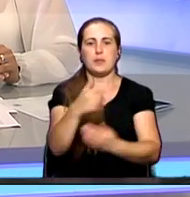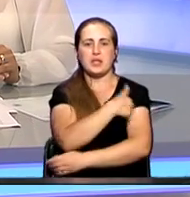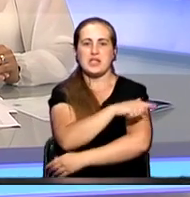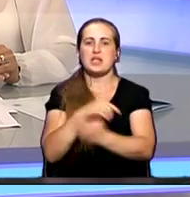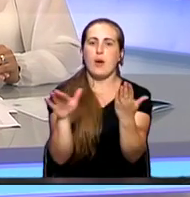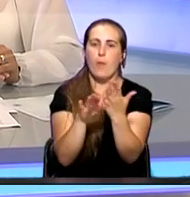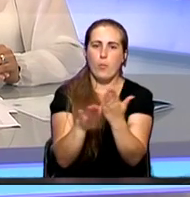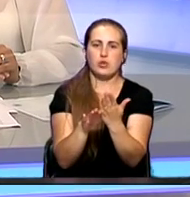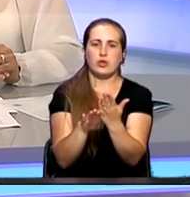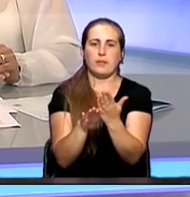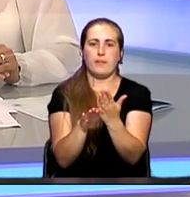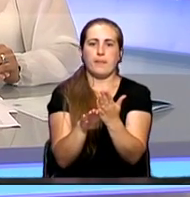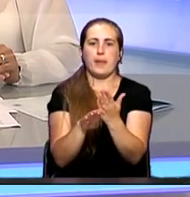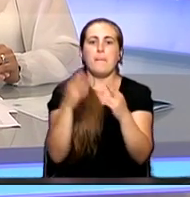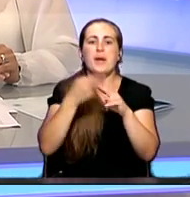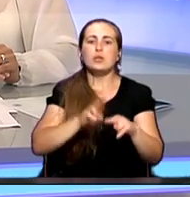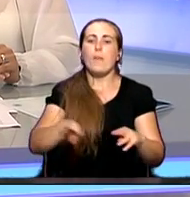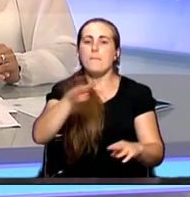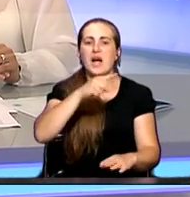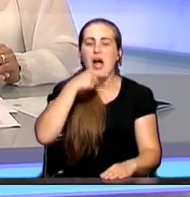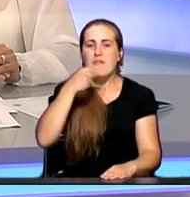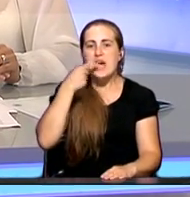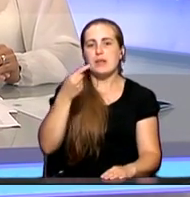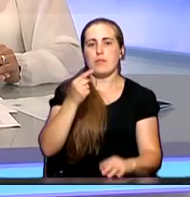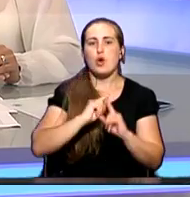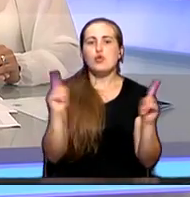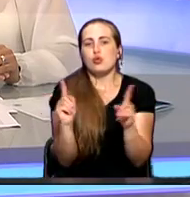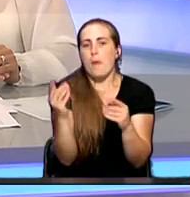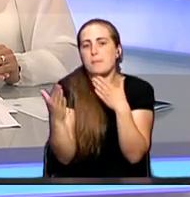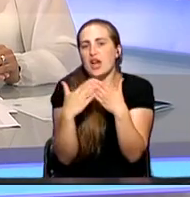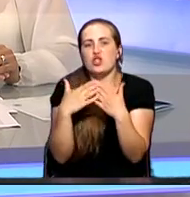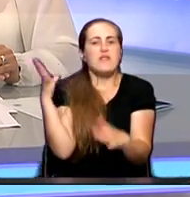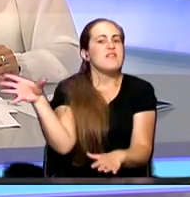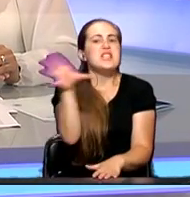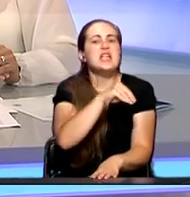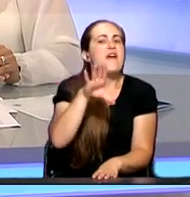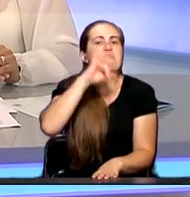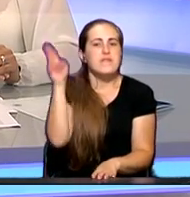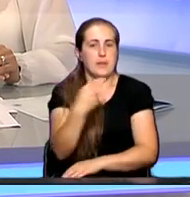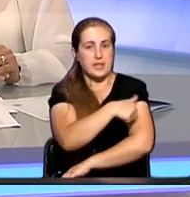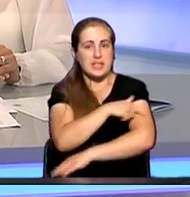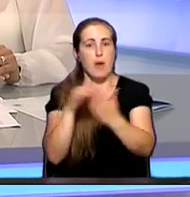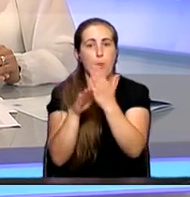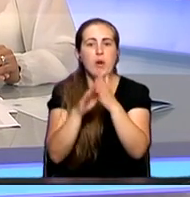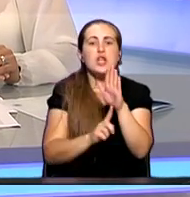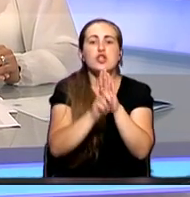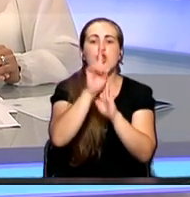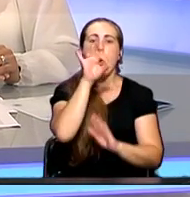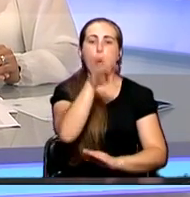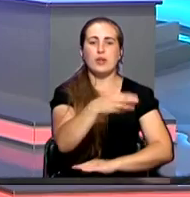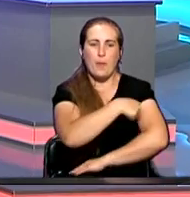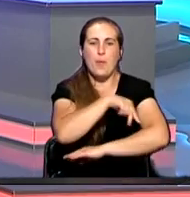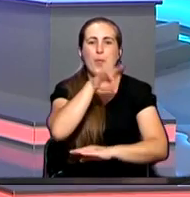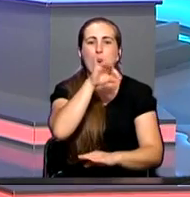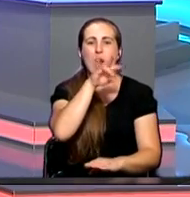помощи. Поэтому мы говорим о том, что практически все виды медицинской помощи, начиная от поликлиники,